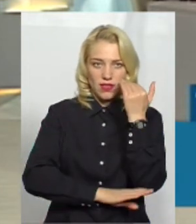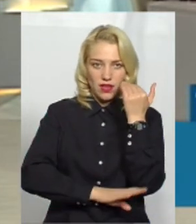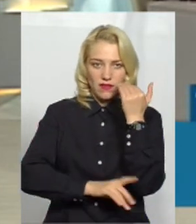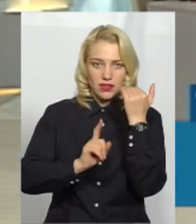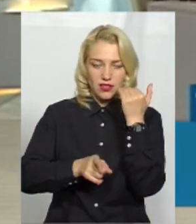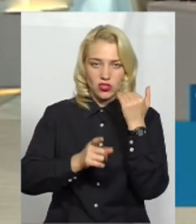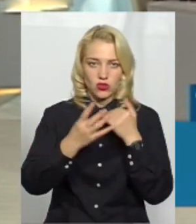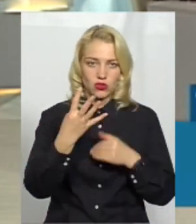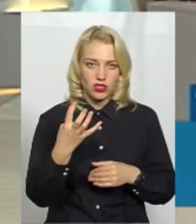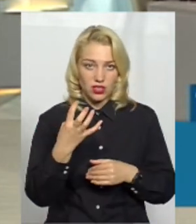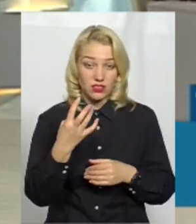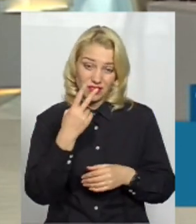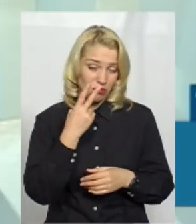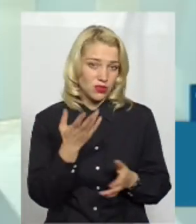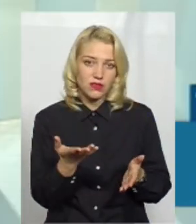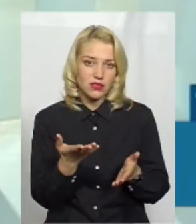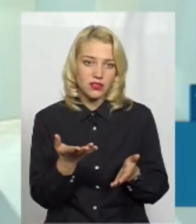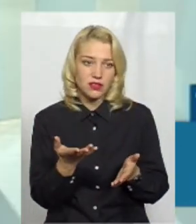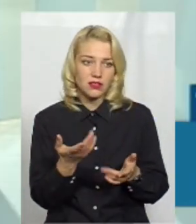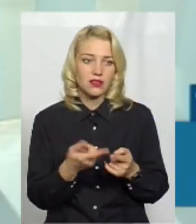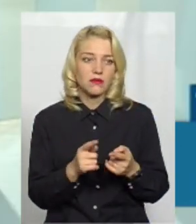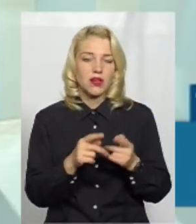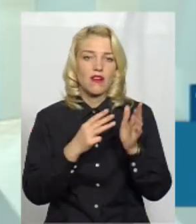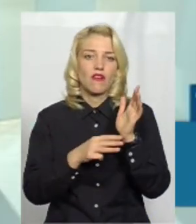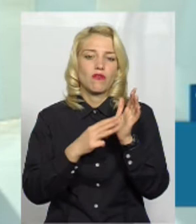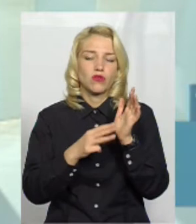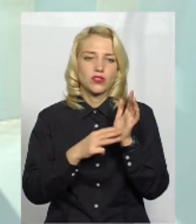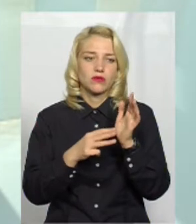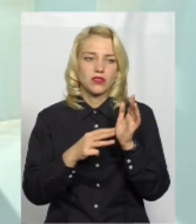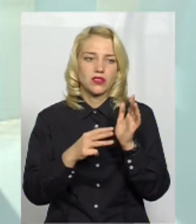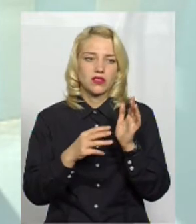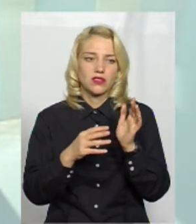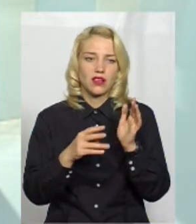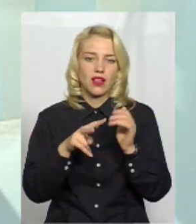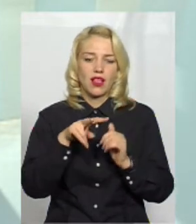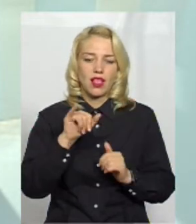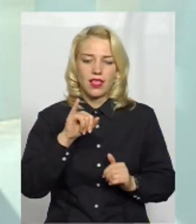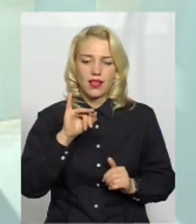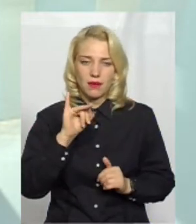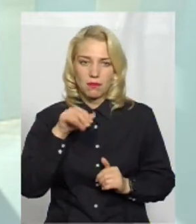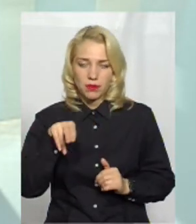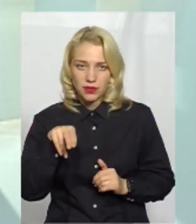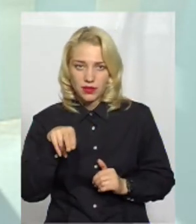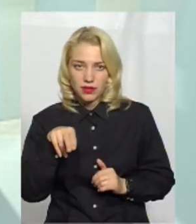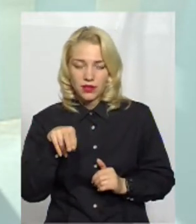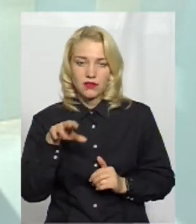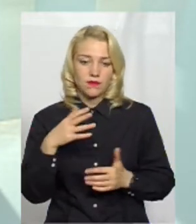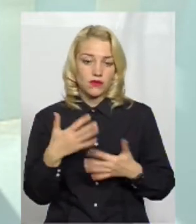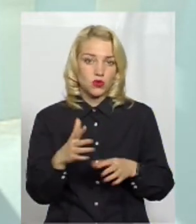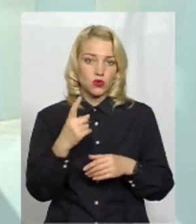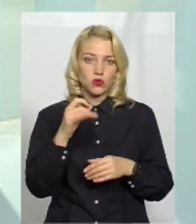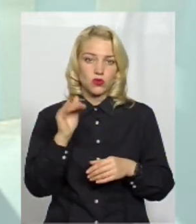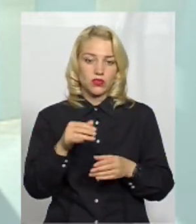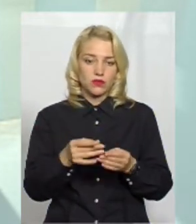гривень. Так що подивіться, посади там 80 лип, а що таке 80 лип, і вже 100 тисяч немає. Тобто,